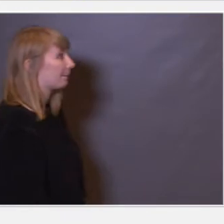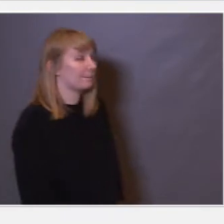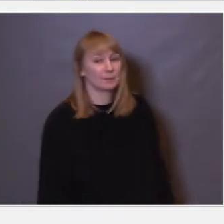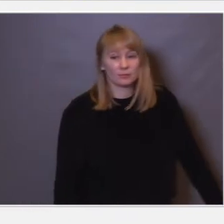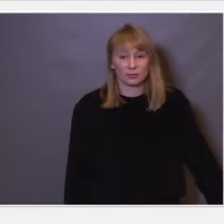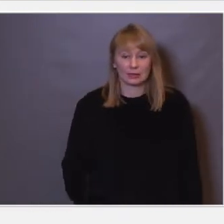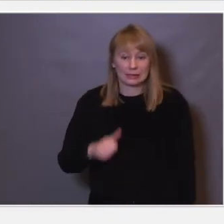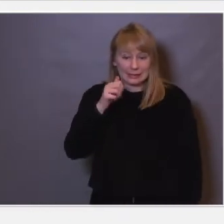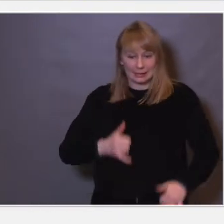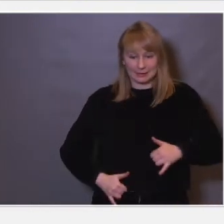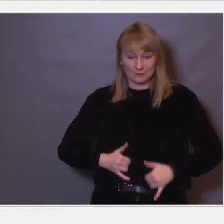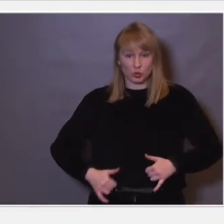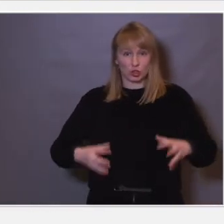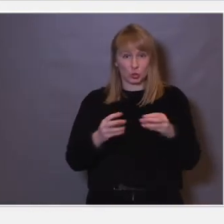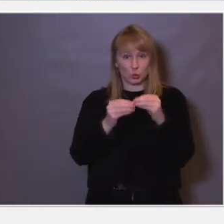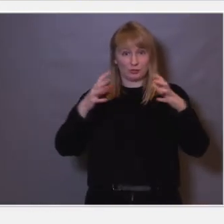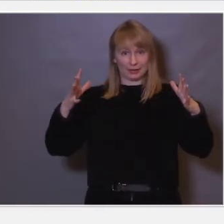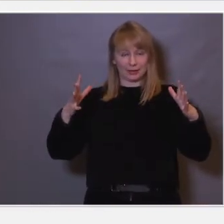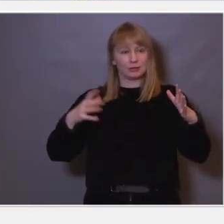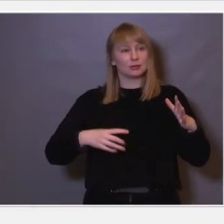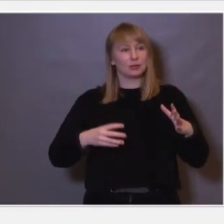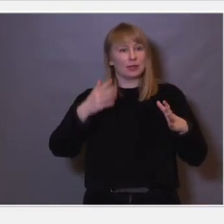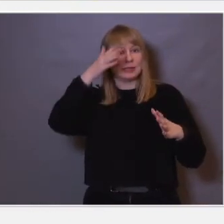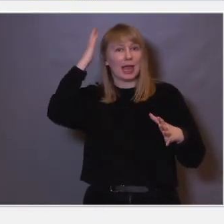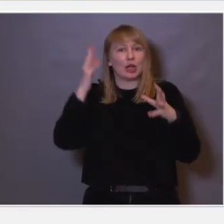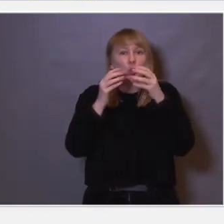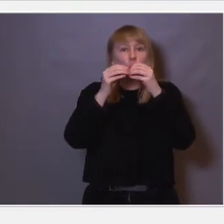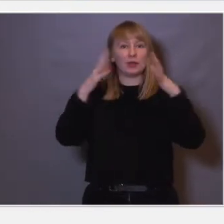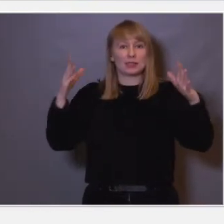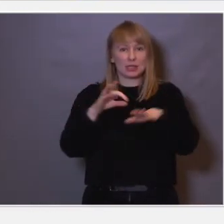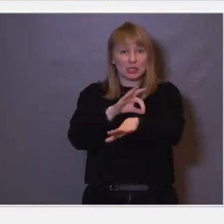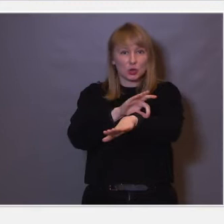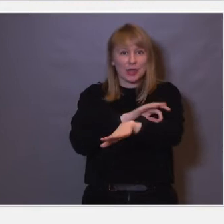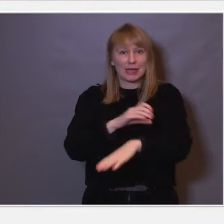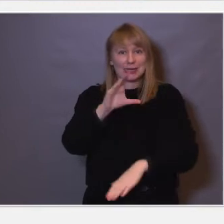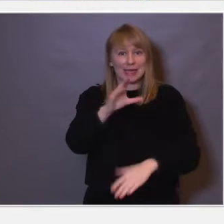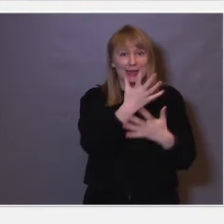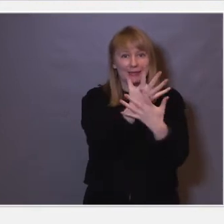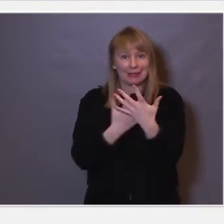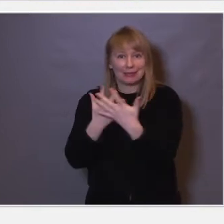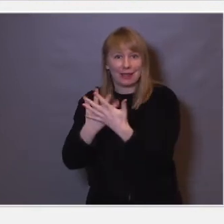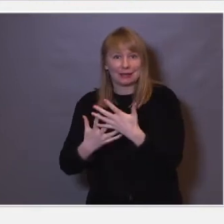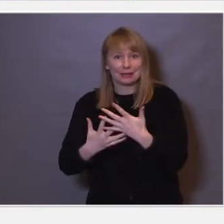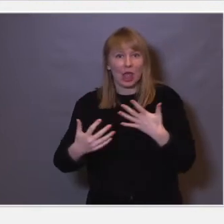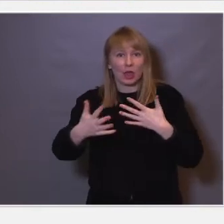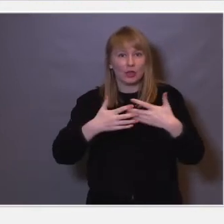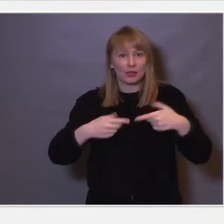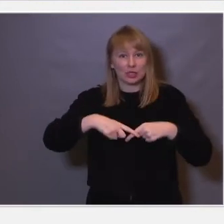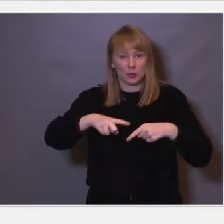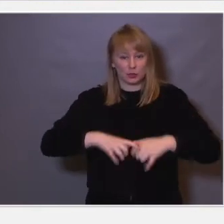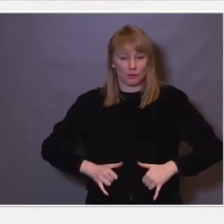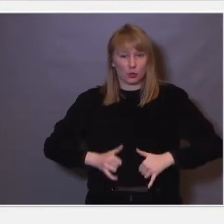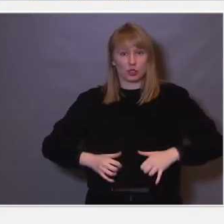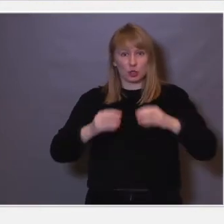eller under fosterutviklingen, så er det sånn at da utvikler hjernen seg. Så alle disse nervecellenettverkene, de dannes under fosterutviklingen.